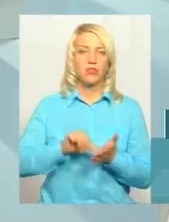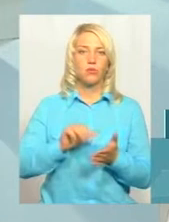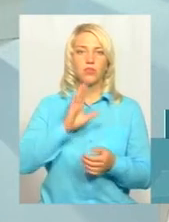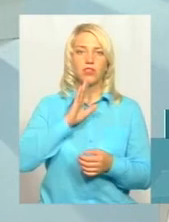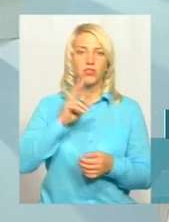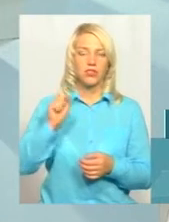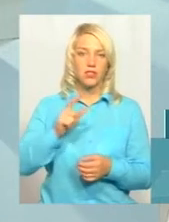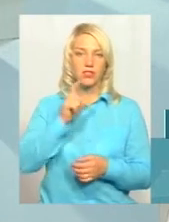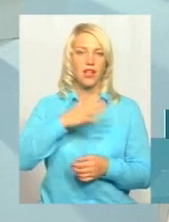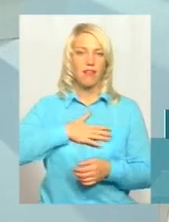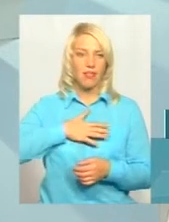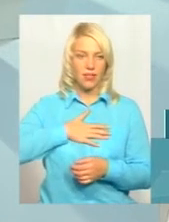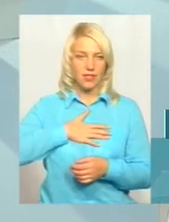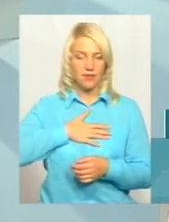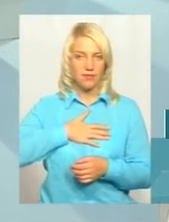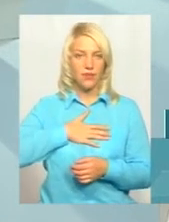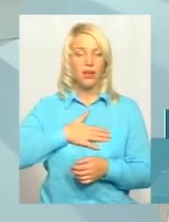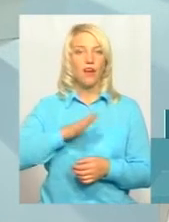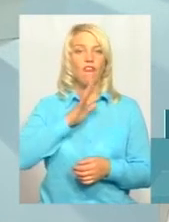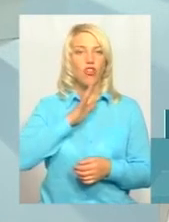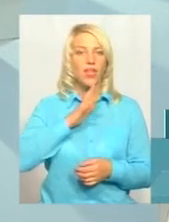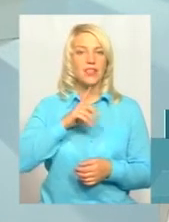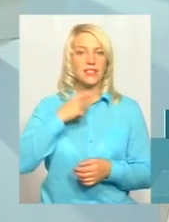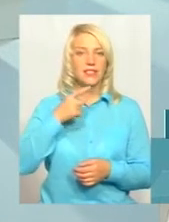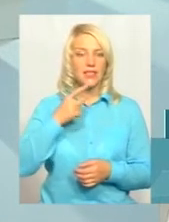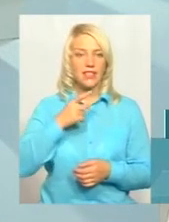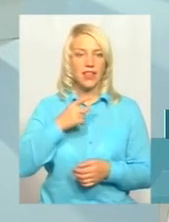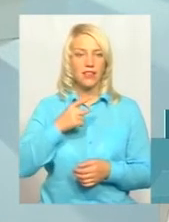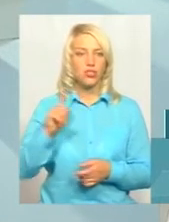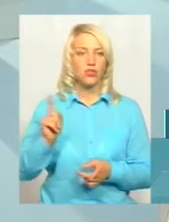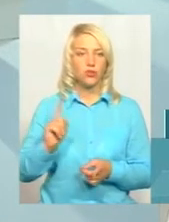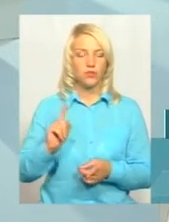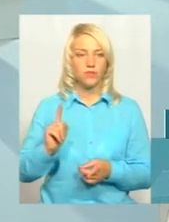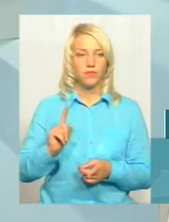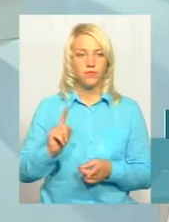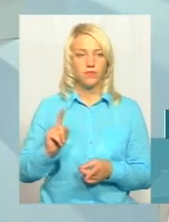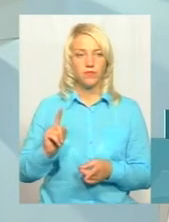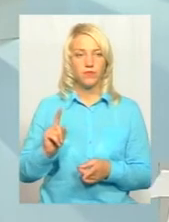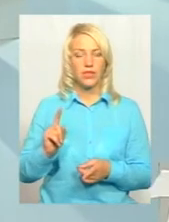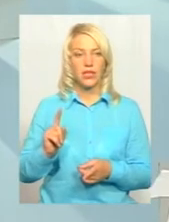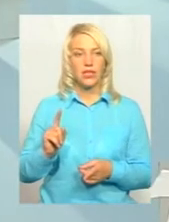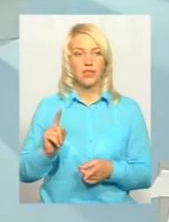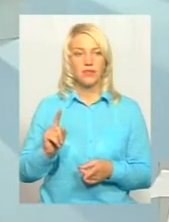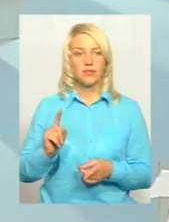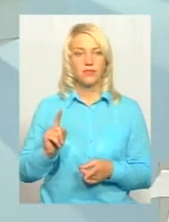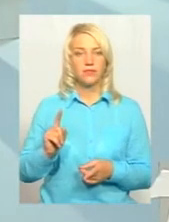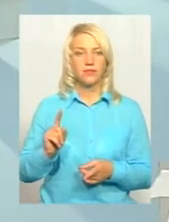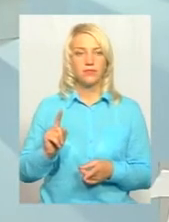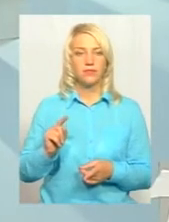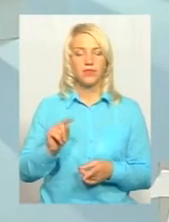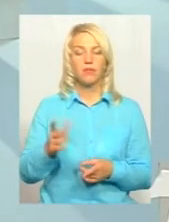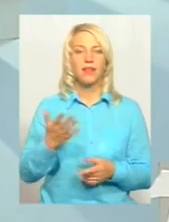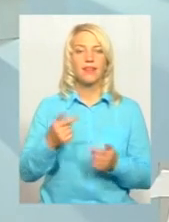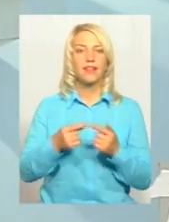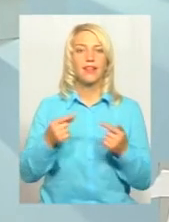вона сказала, громадянка, вона сказала, що навела які речі в пакунку